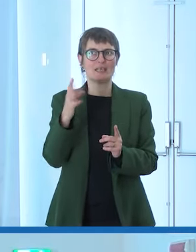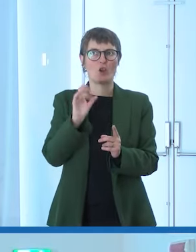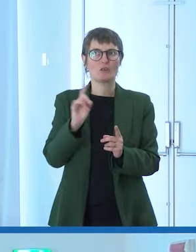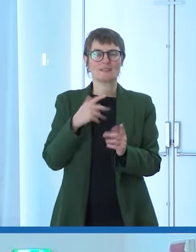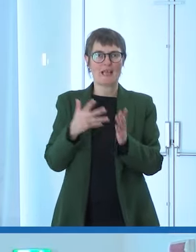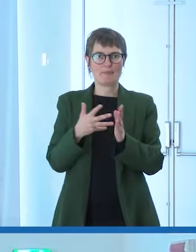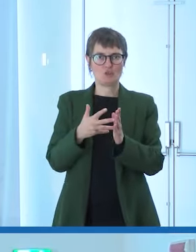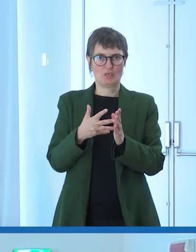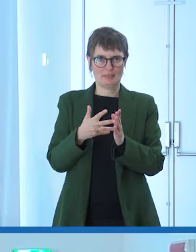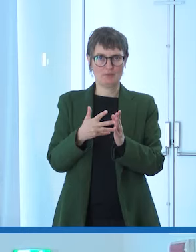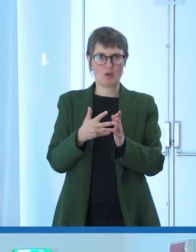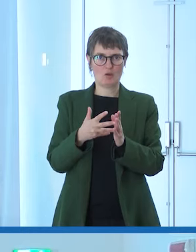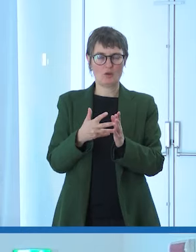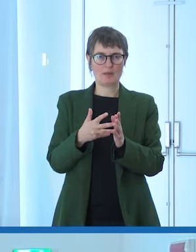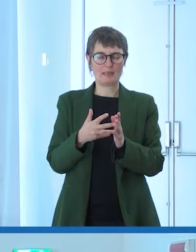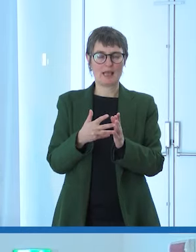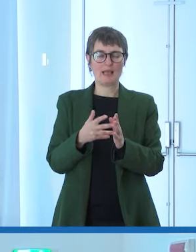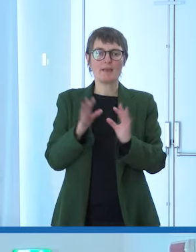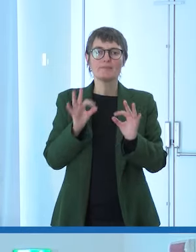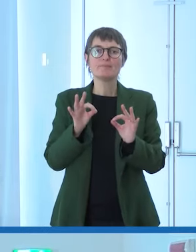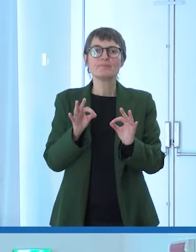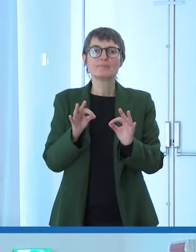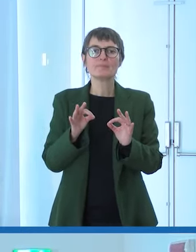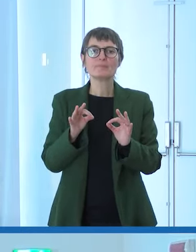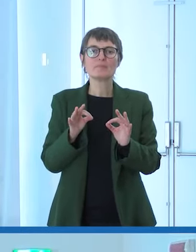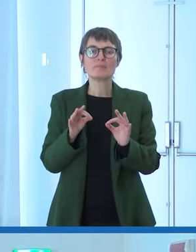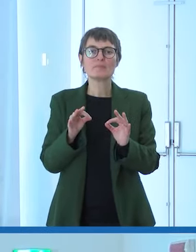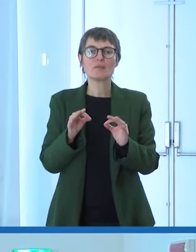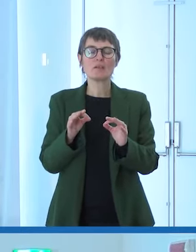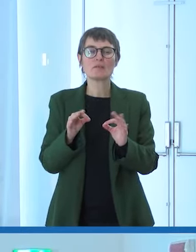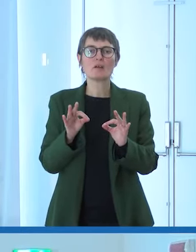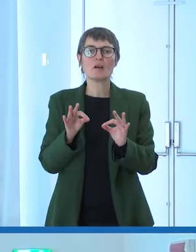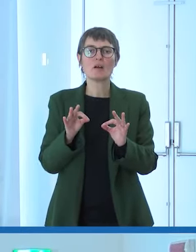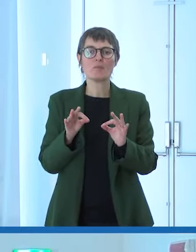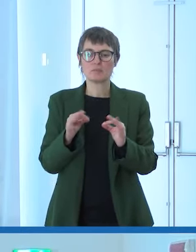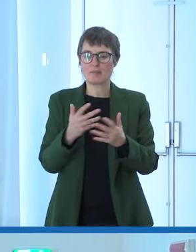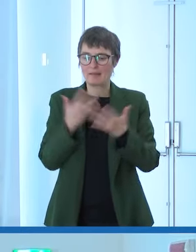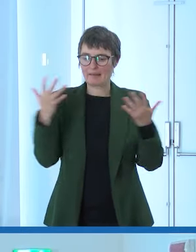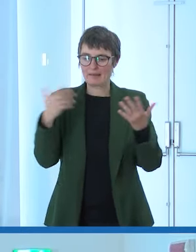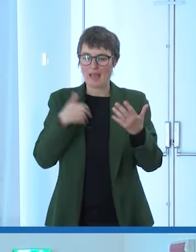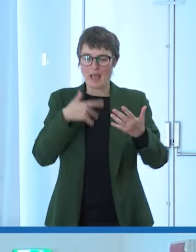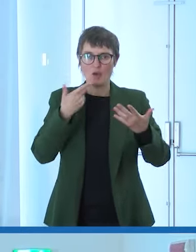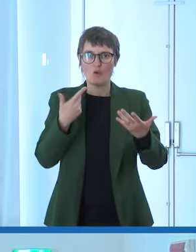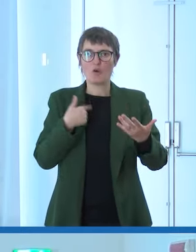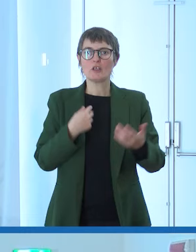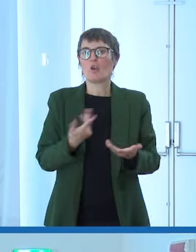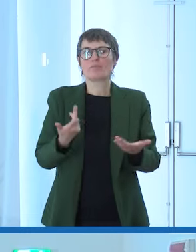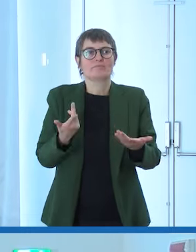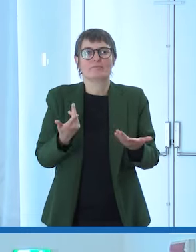è quella di essere collegato di sé dipendente ovviamente da una strumentazione tecnologica se no ha